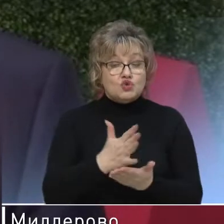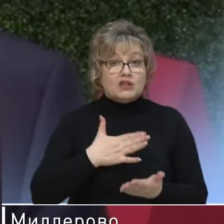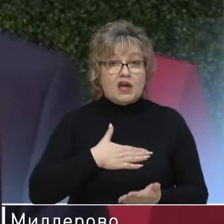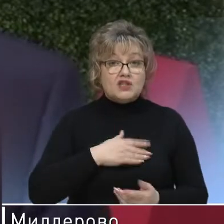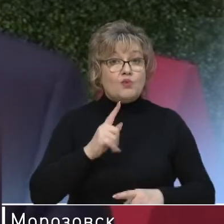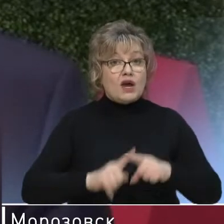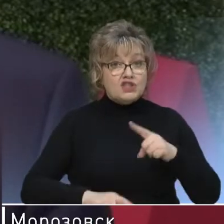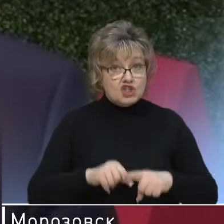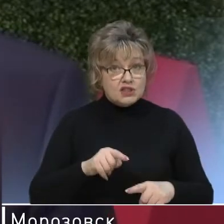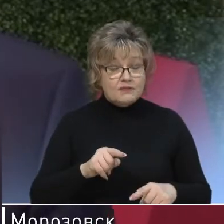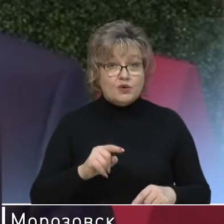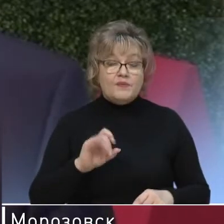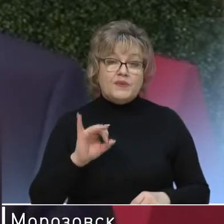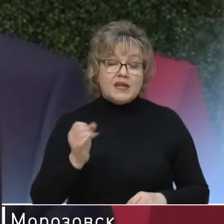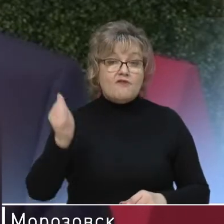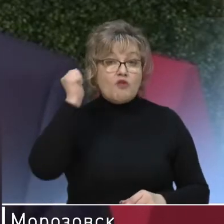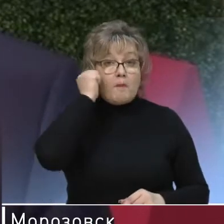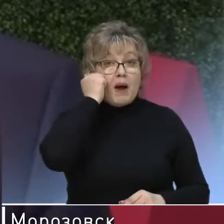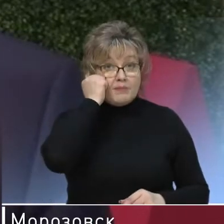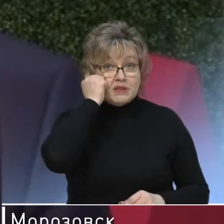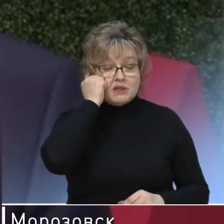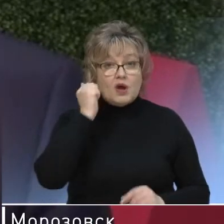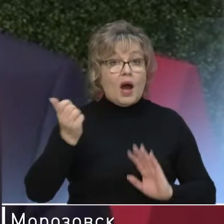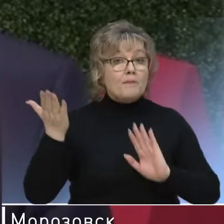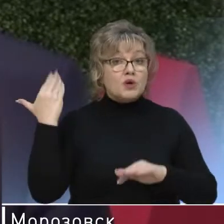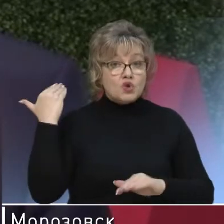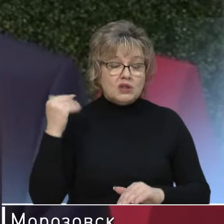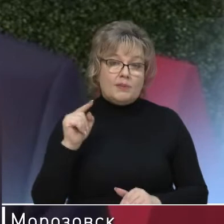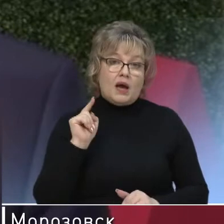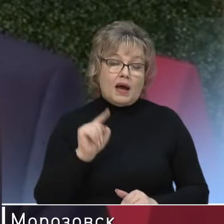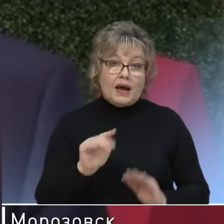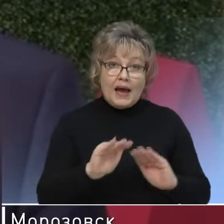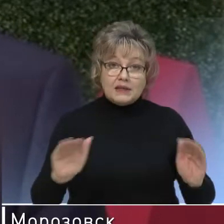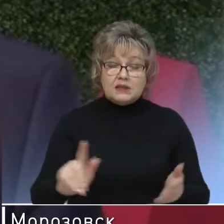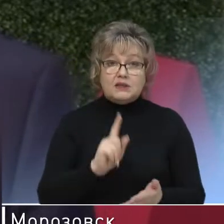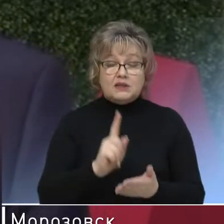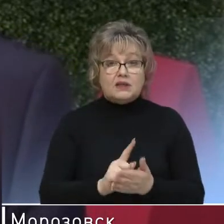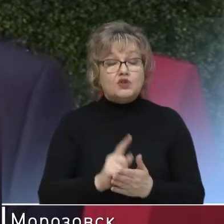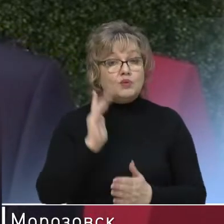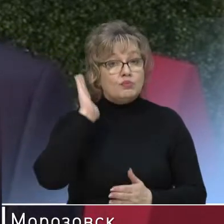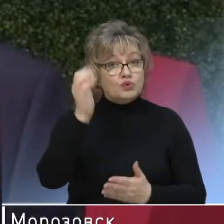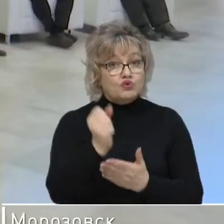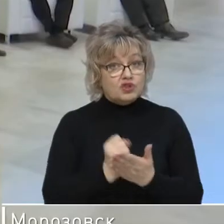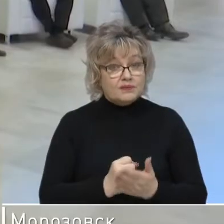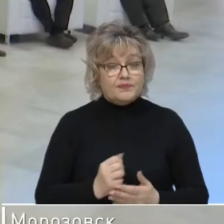Отечеству. И в память о прошлом они делают мощное и сильное будущее.